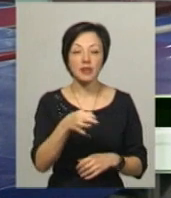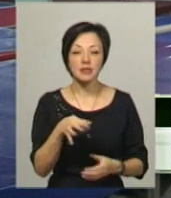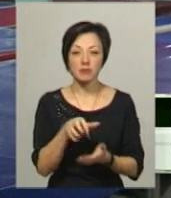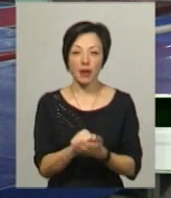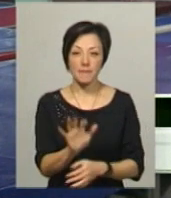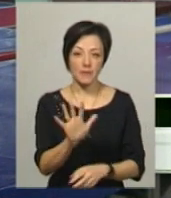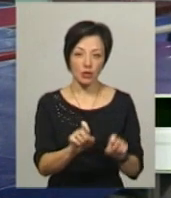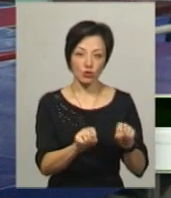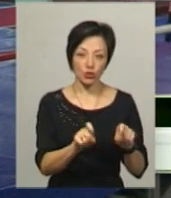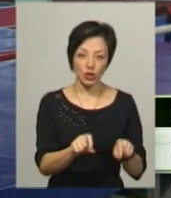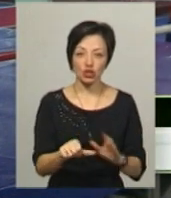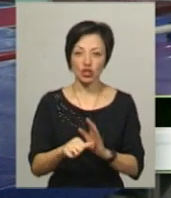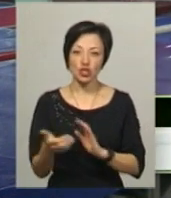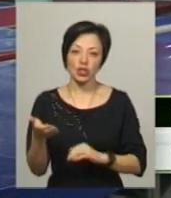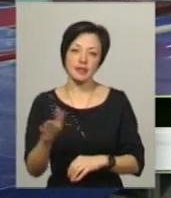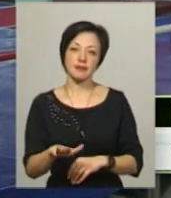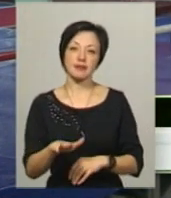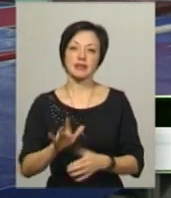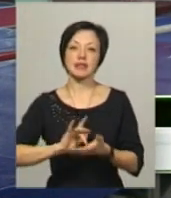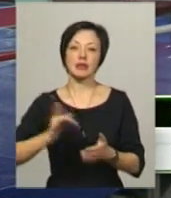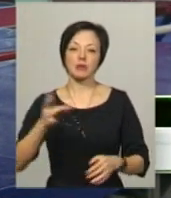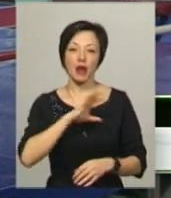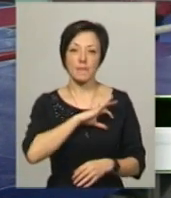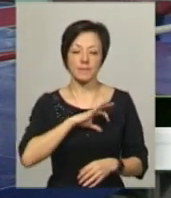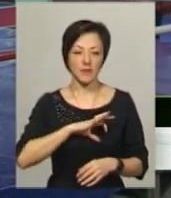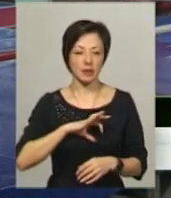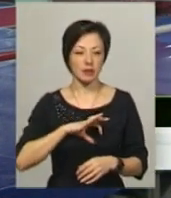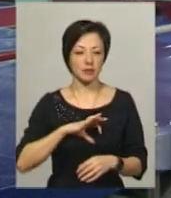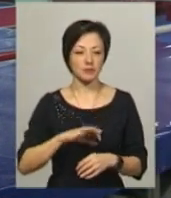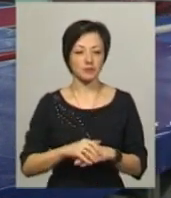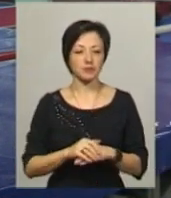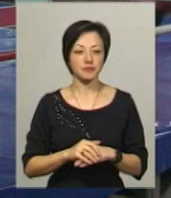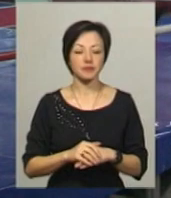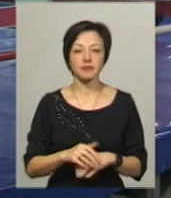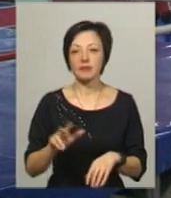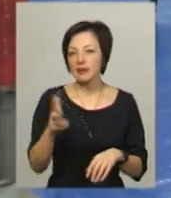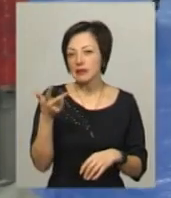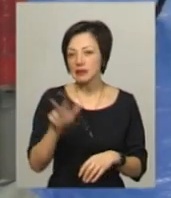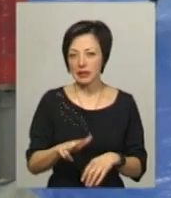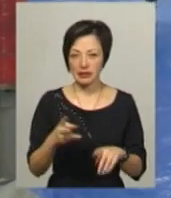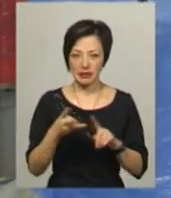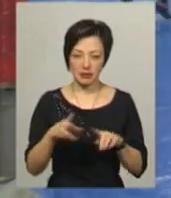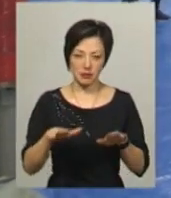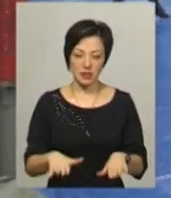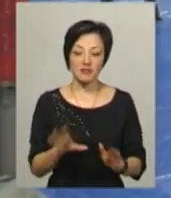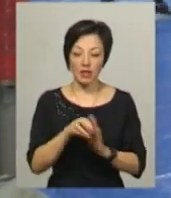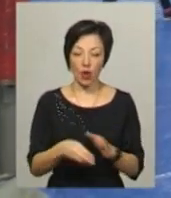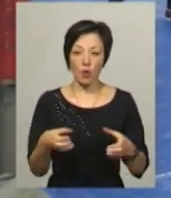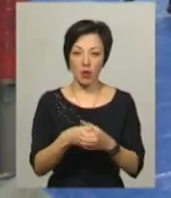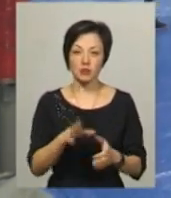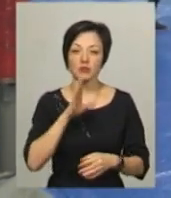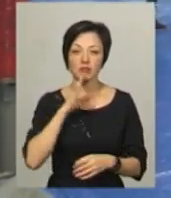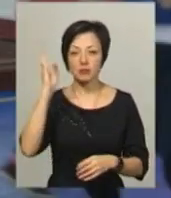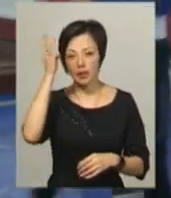виборола 5 золотих і 6 срібних нагород. Три бронзових, здається. У складі команди області виступали